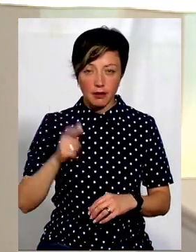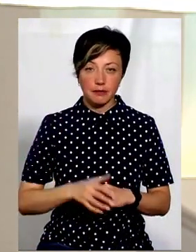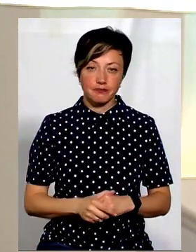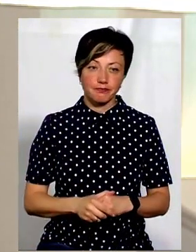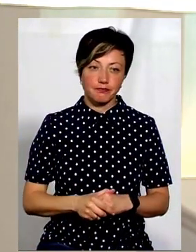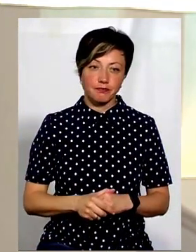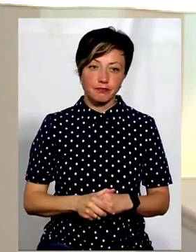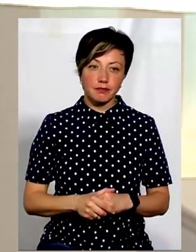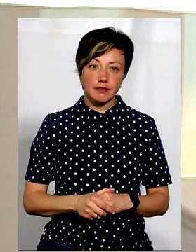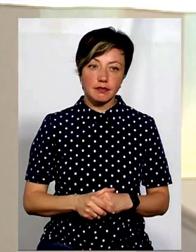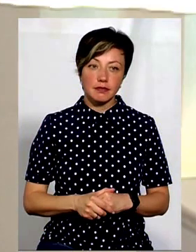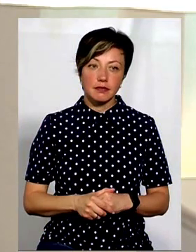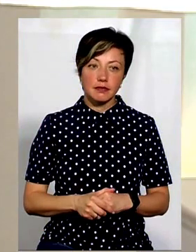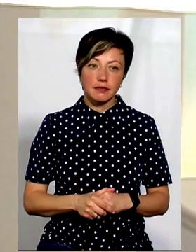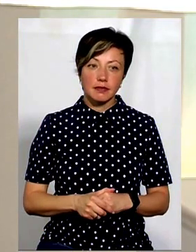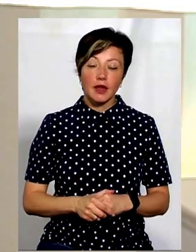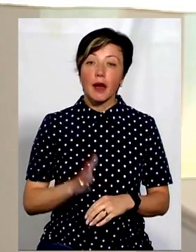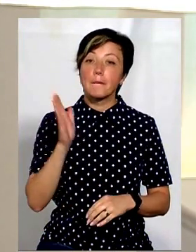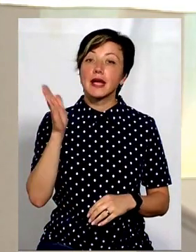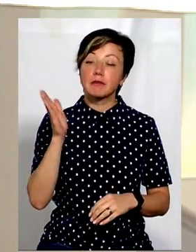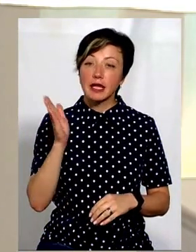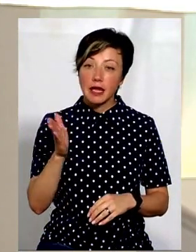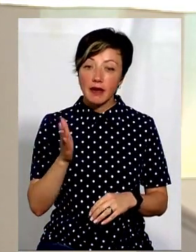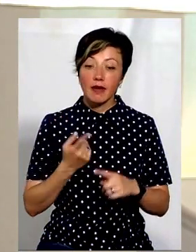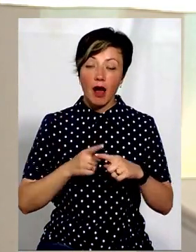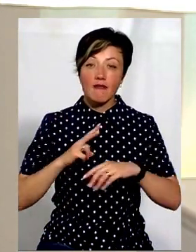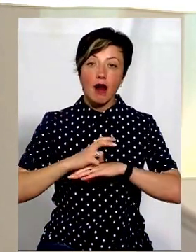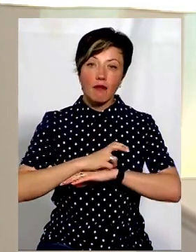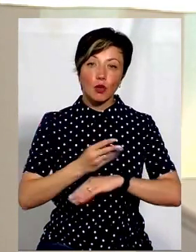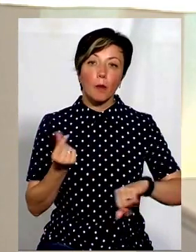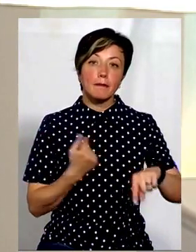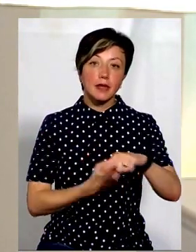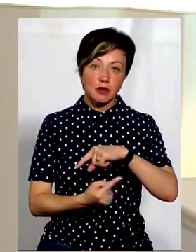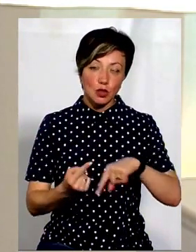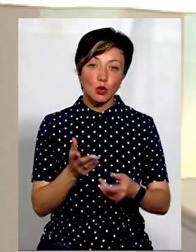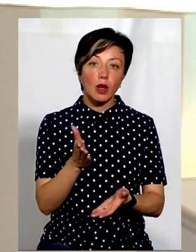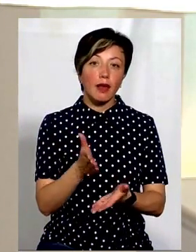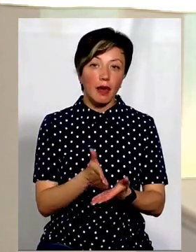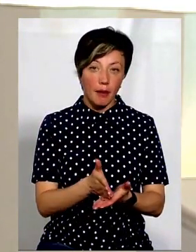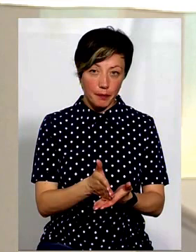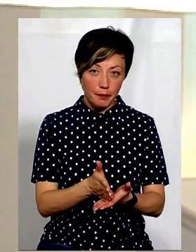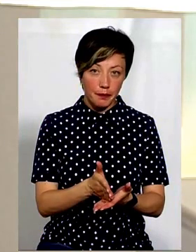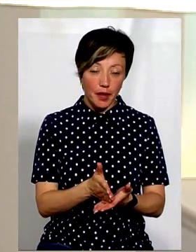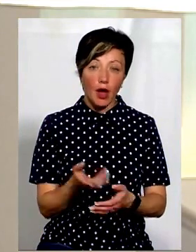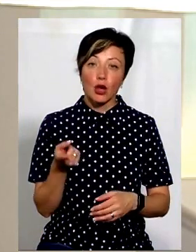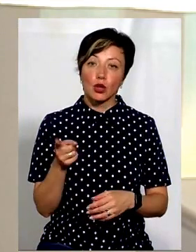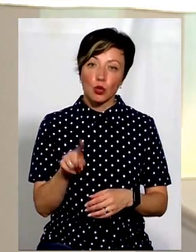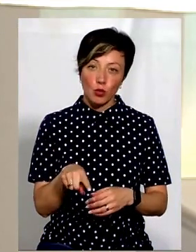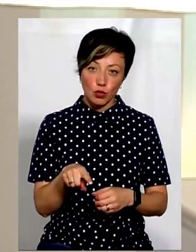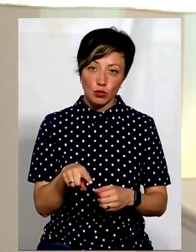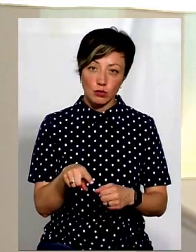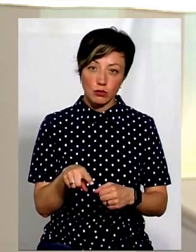14%. Перспектива у равликового бізнесу є, тому